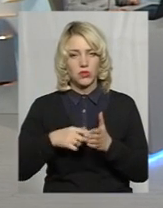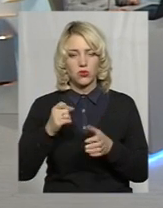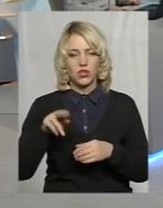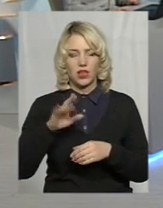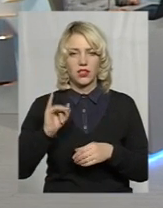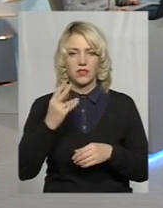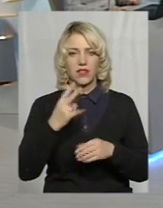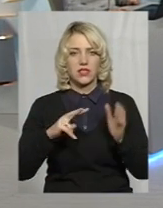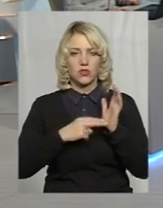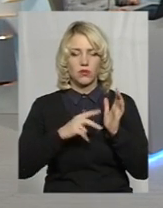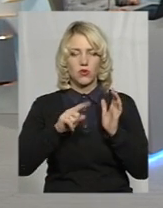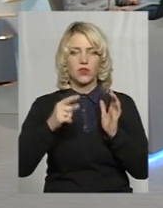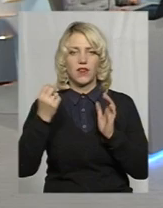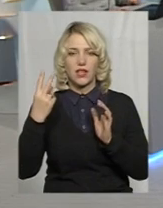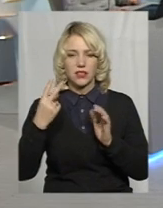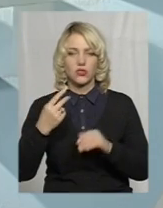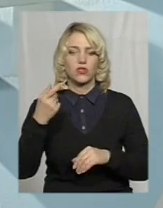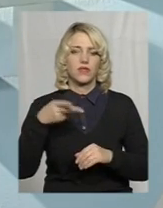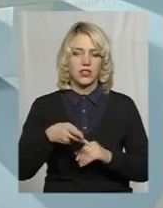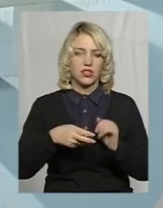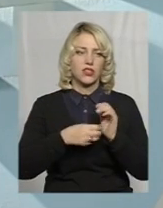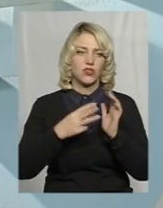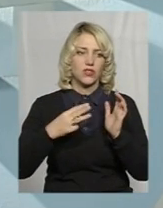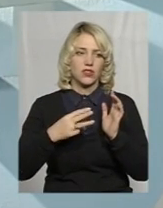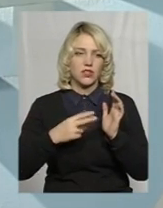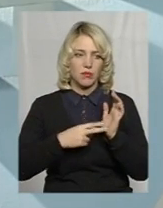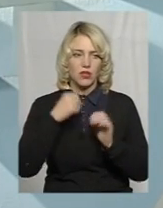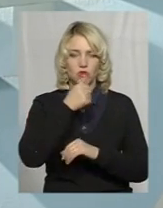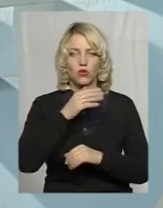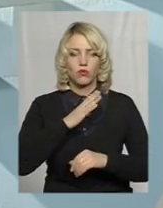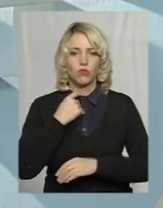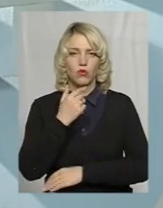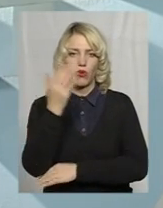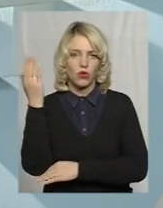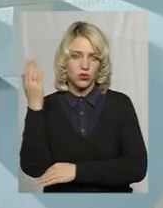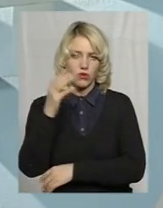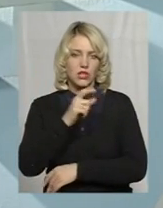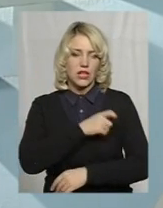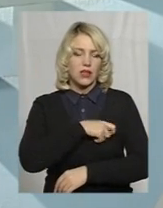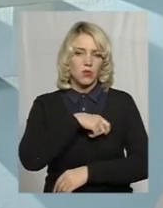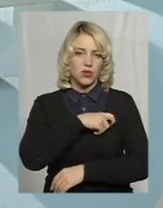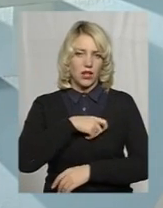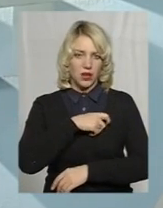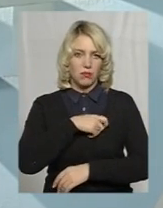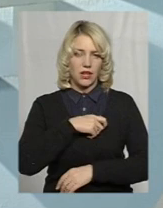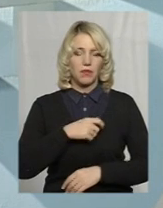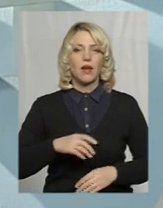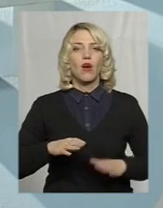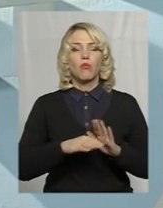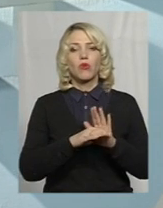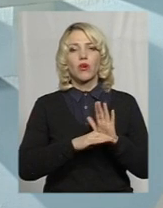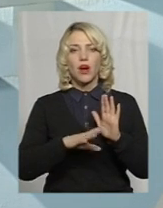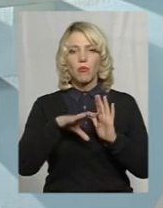ради 27-12-2017 року було проголосовано депутатами програму